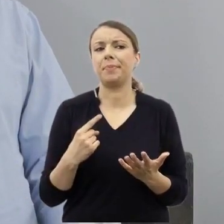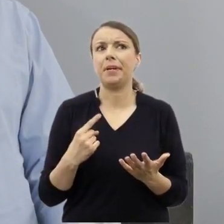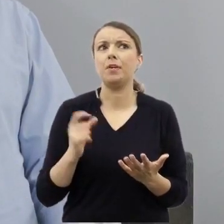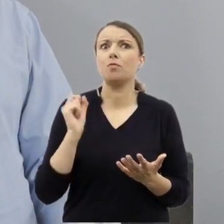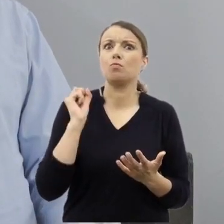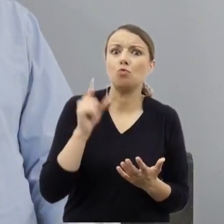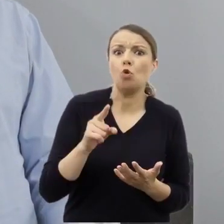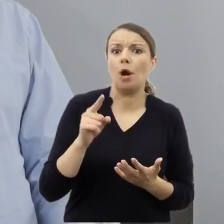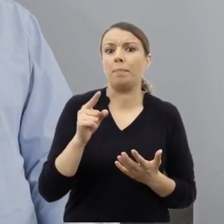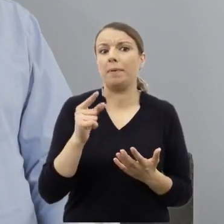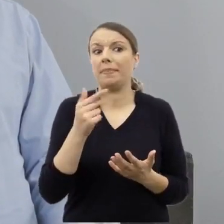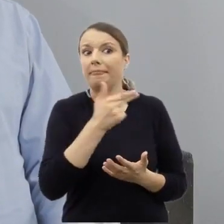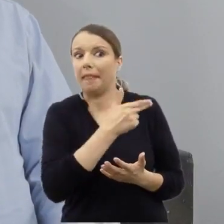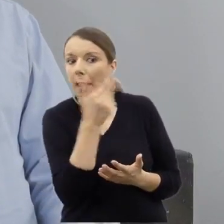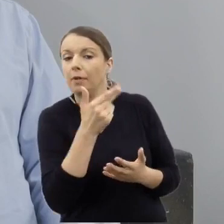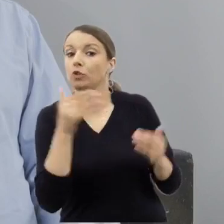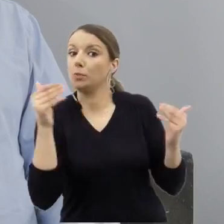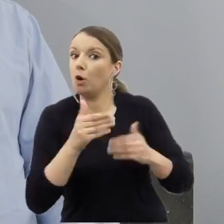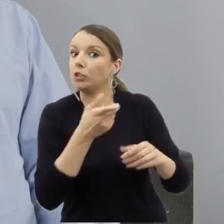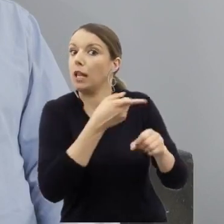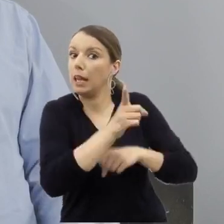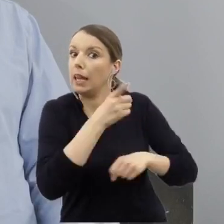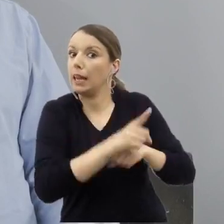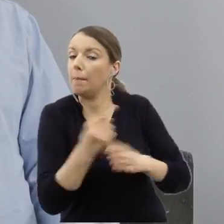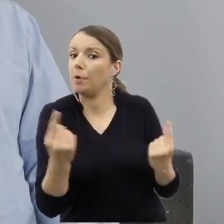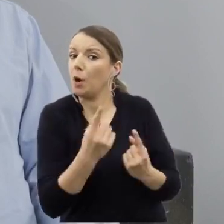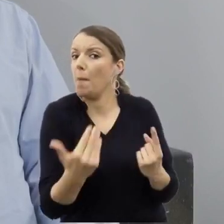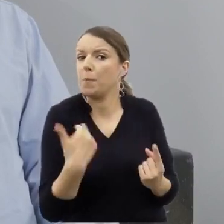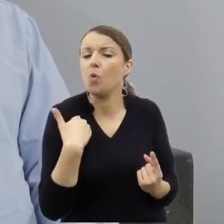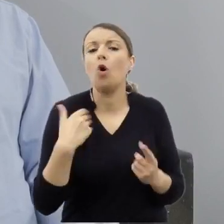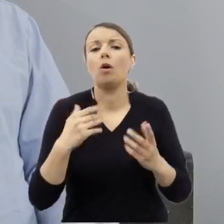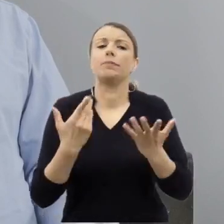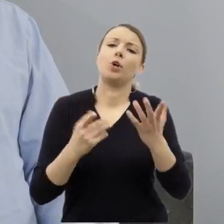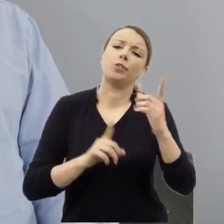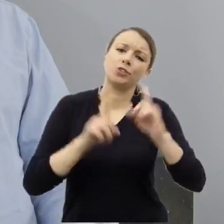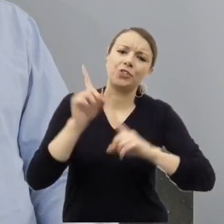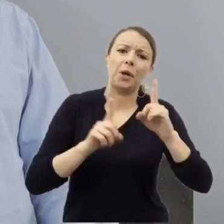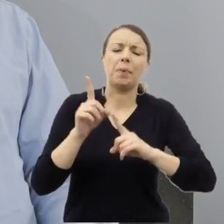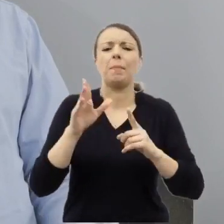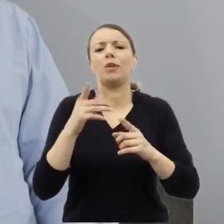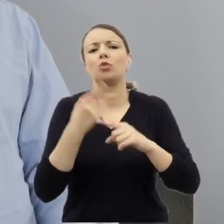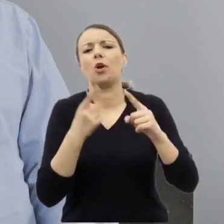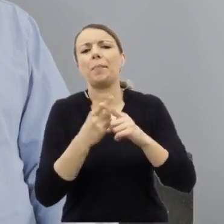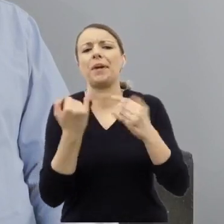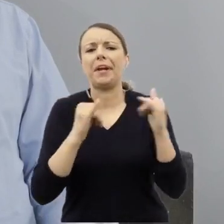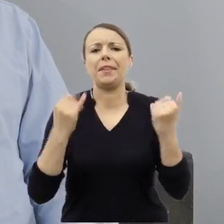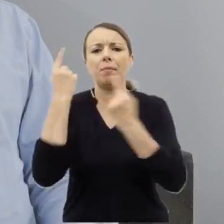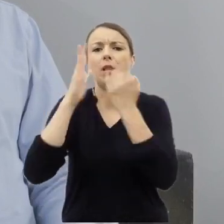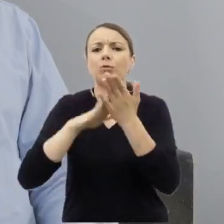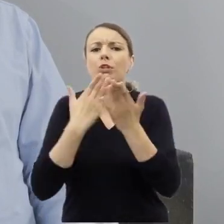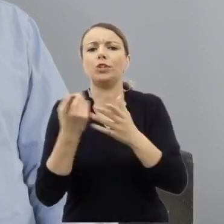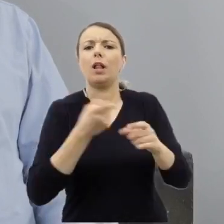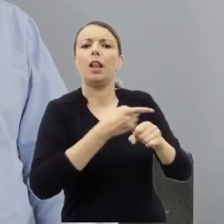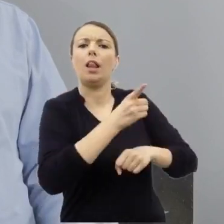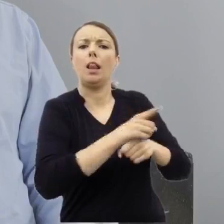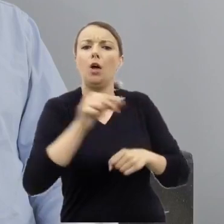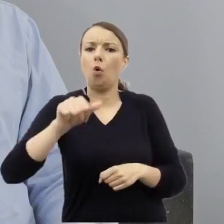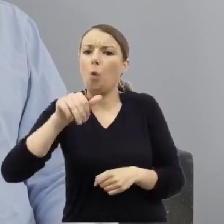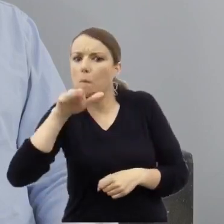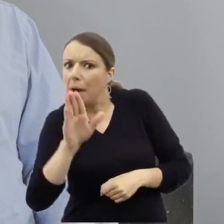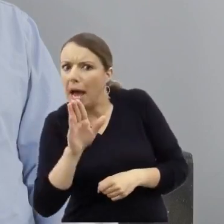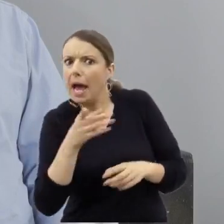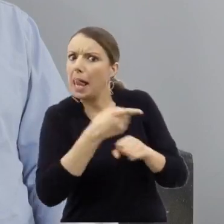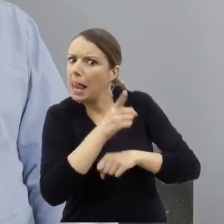prowokacji. Ona oczywiście ma kilka odmian. Czasami jest to prowokacja Urzędu Bezpieczeństwa, a czasami jest to